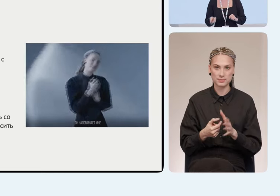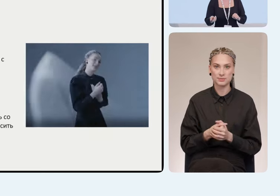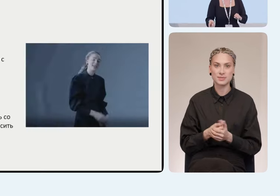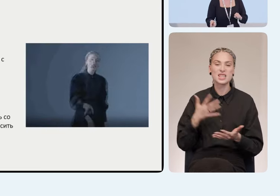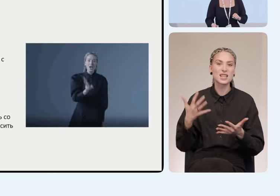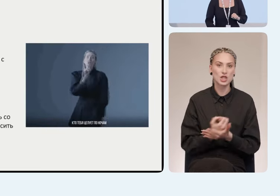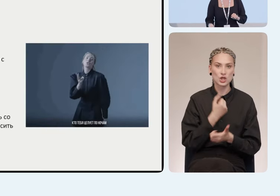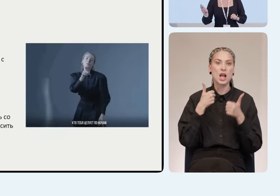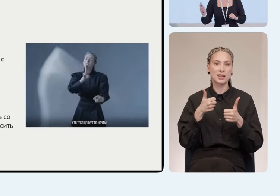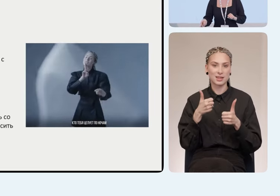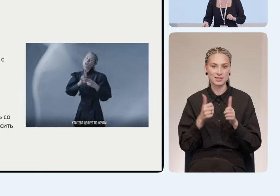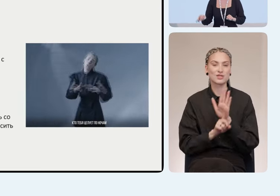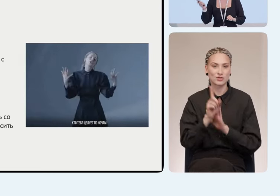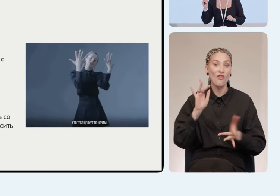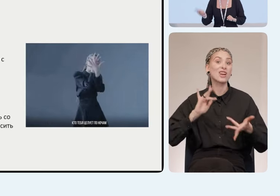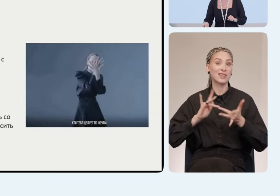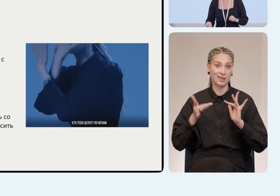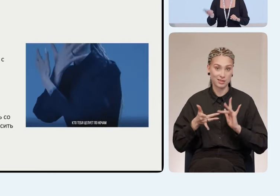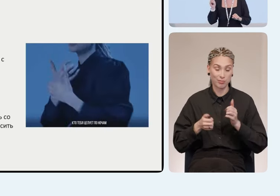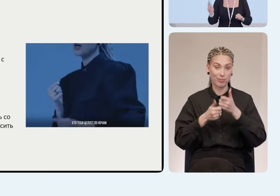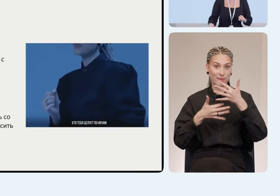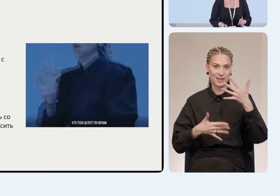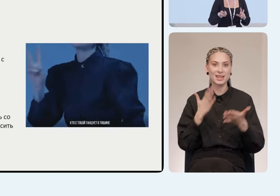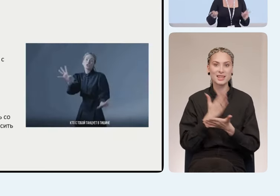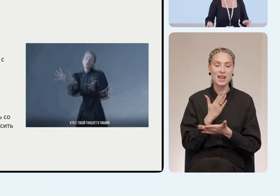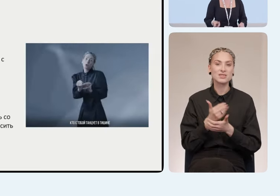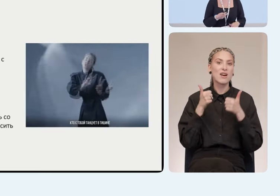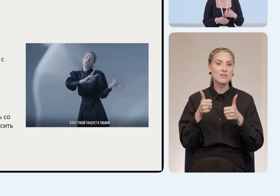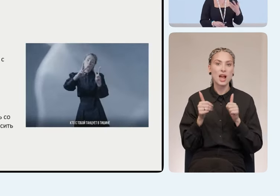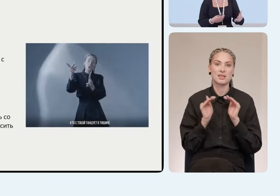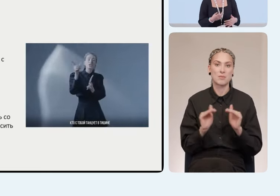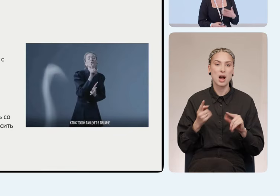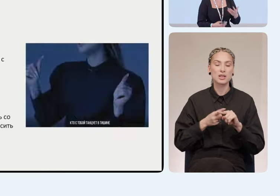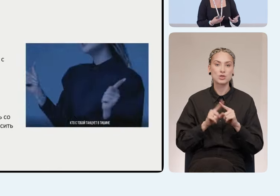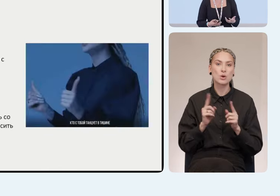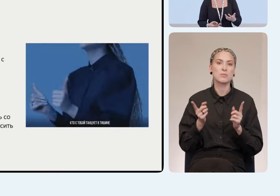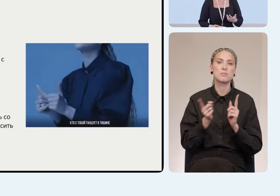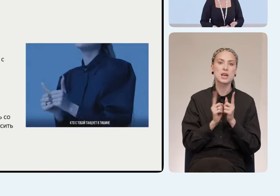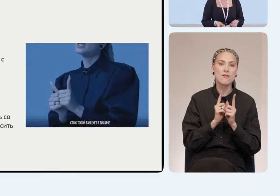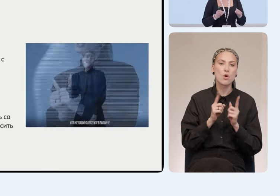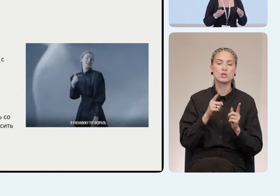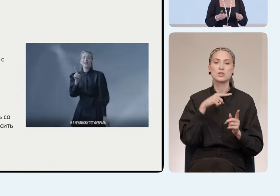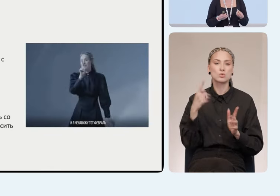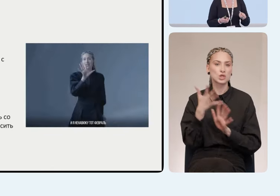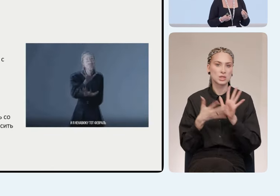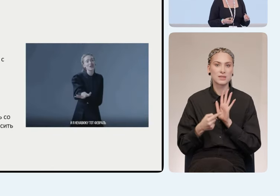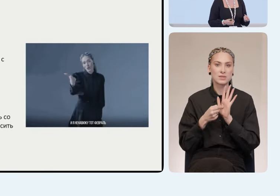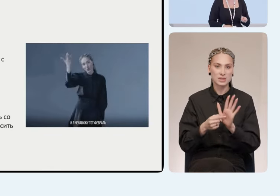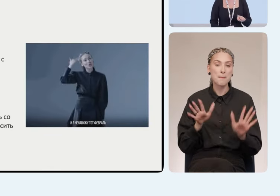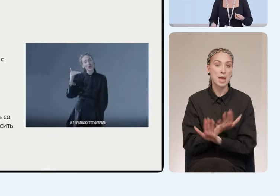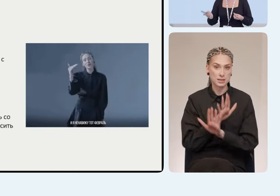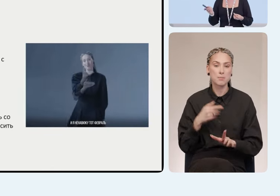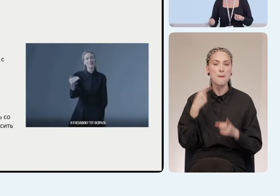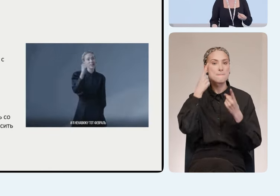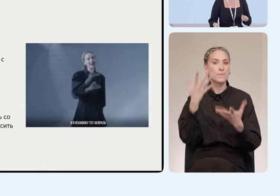Нашли классные референсы. В интернетах есть офигенные ребята, которые переводят именно песни. Мы поняли, что нам к ним.